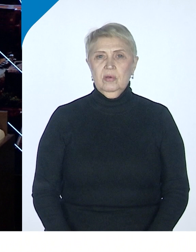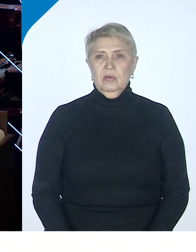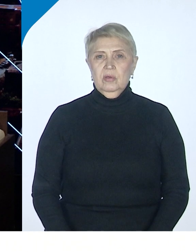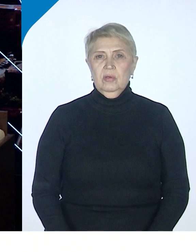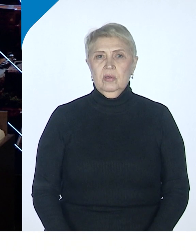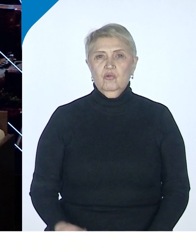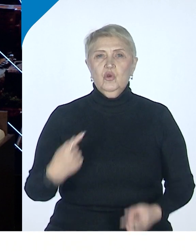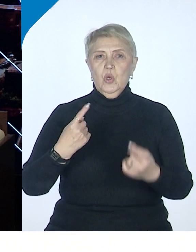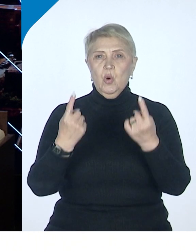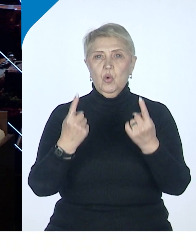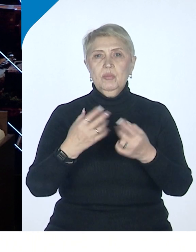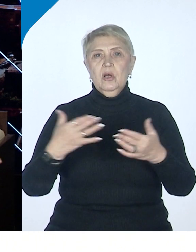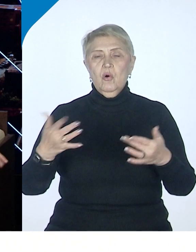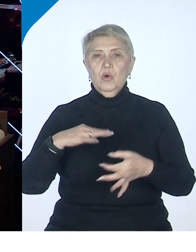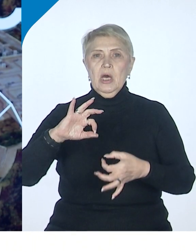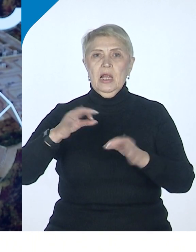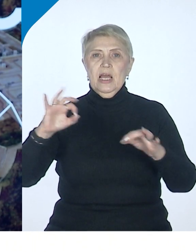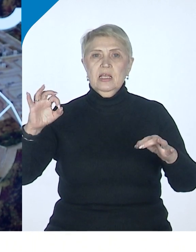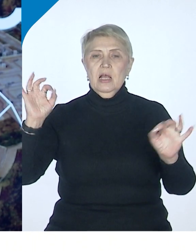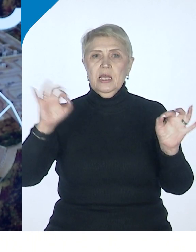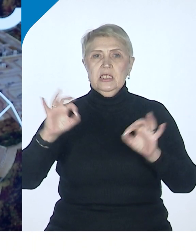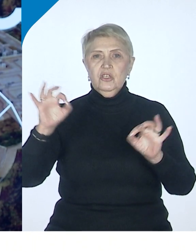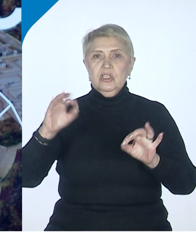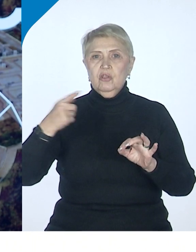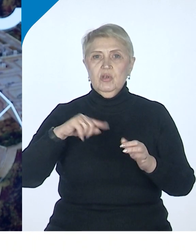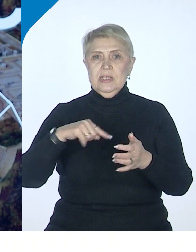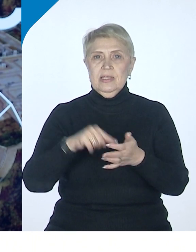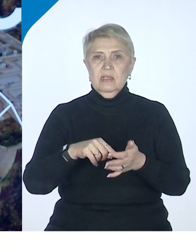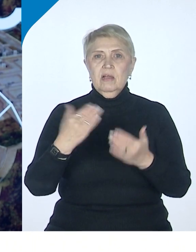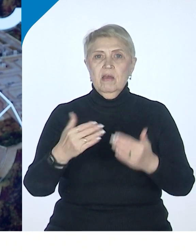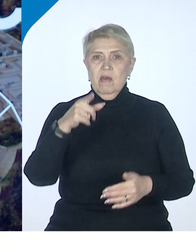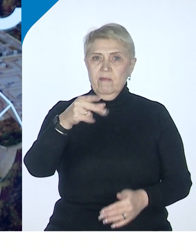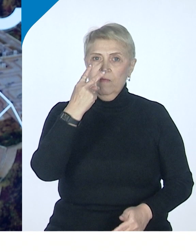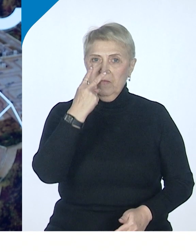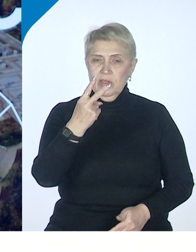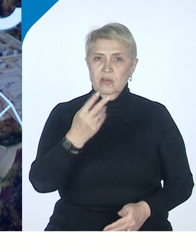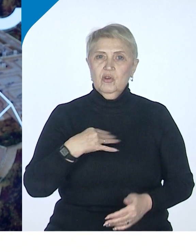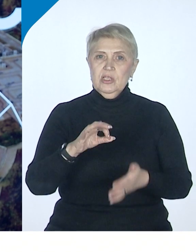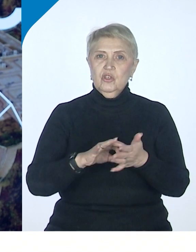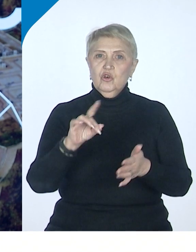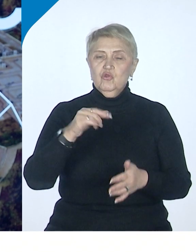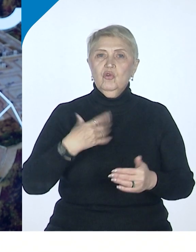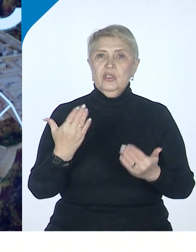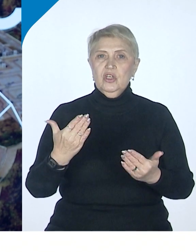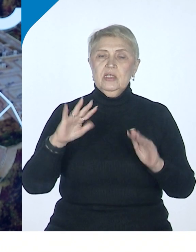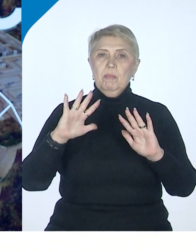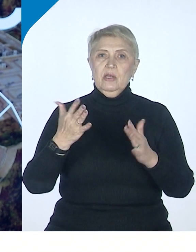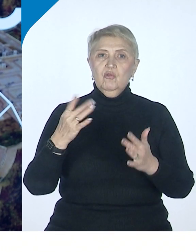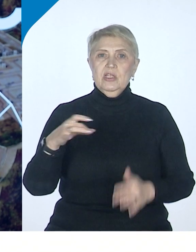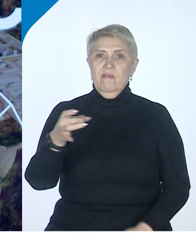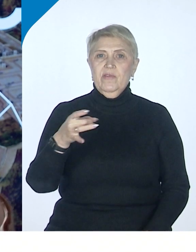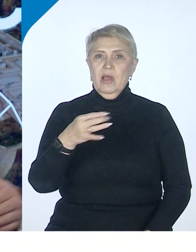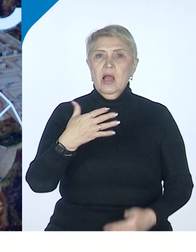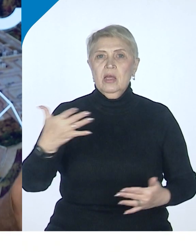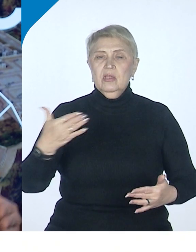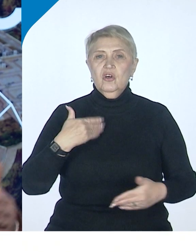логистический центр. И, соответственно, видите ли вы сейчас то, что происходит в регионе, какие